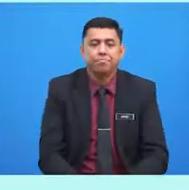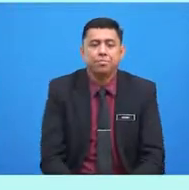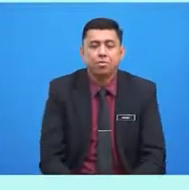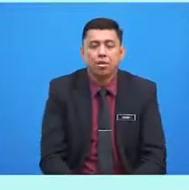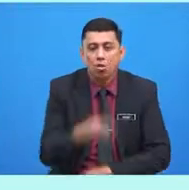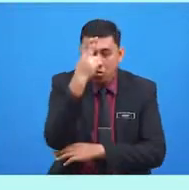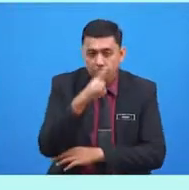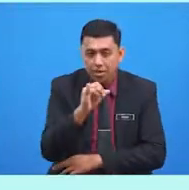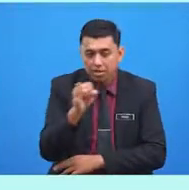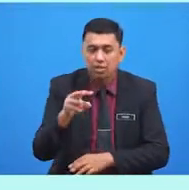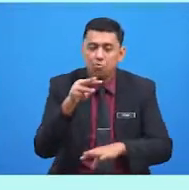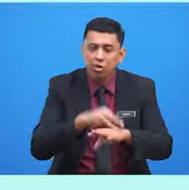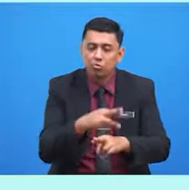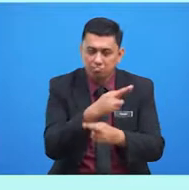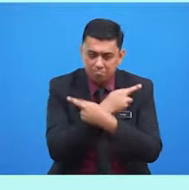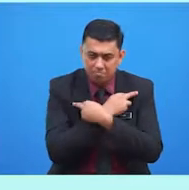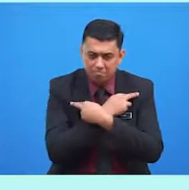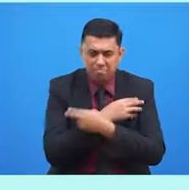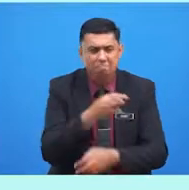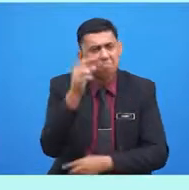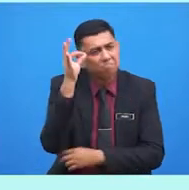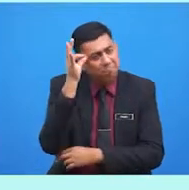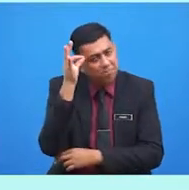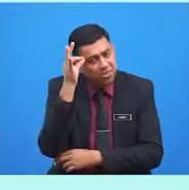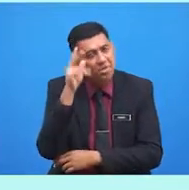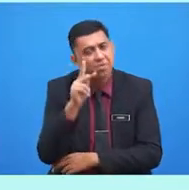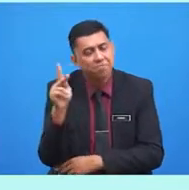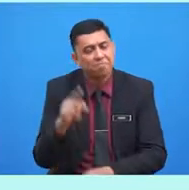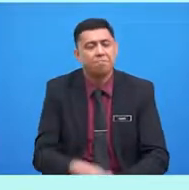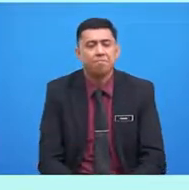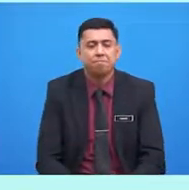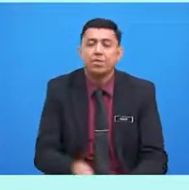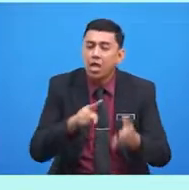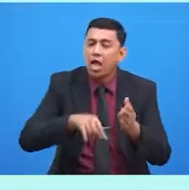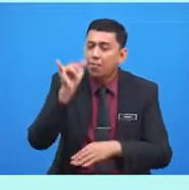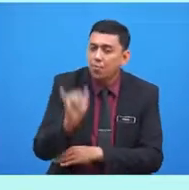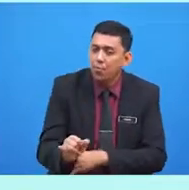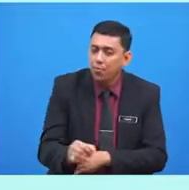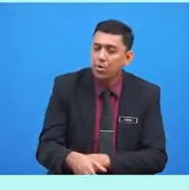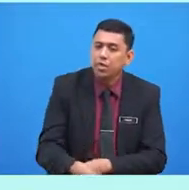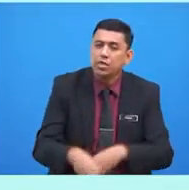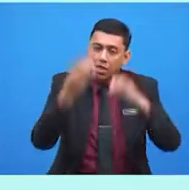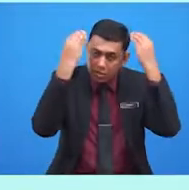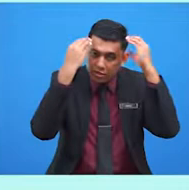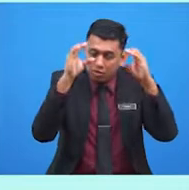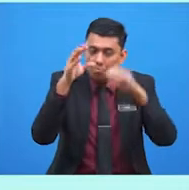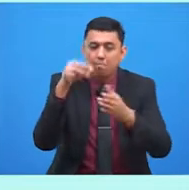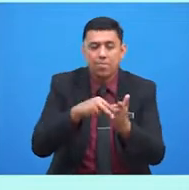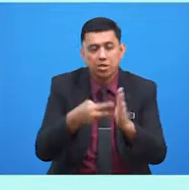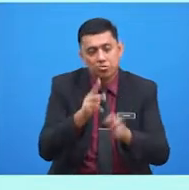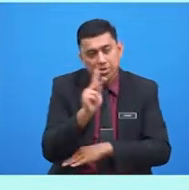rehat, mesti murid-murid sedang berfikirkan apa yang cikgu maksudkan dengan